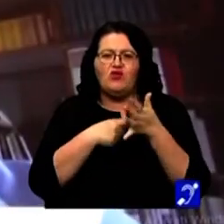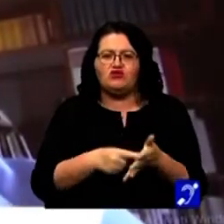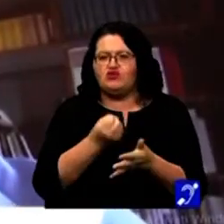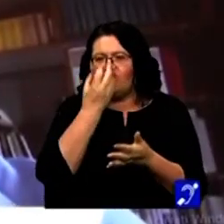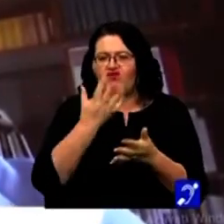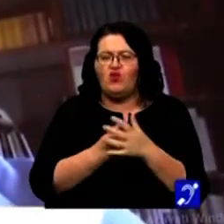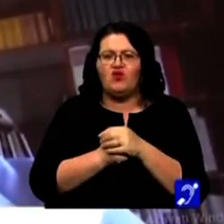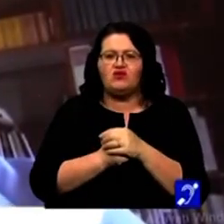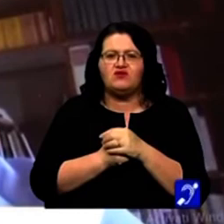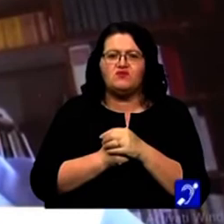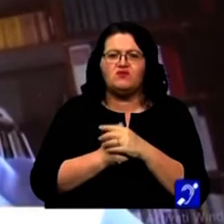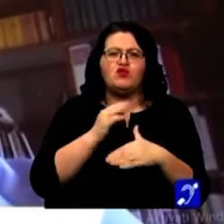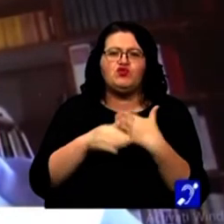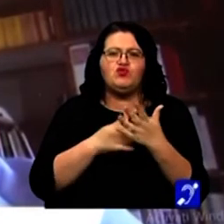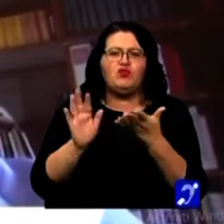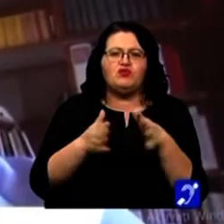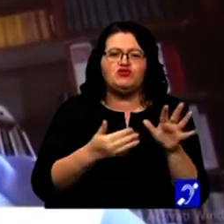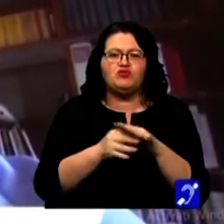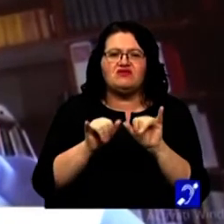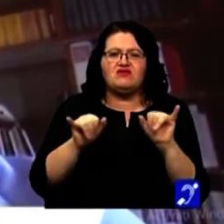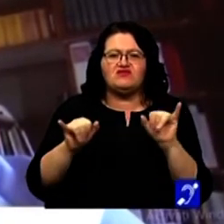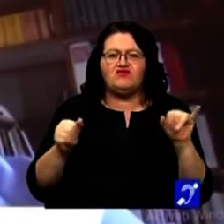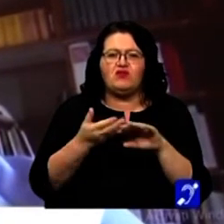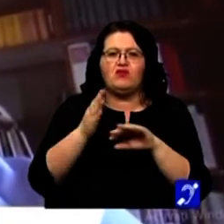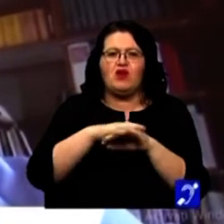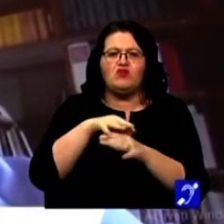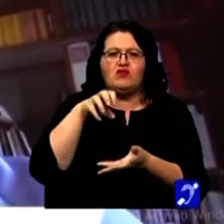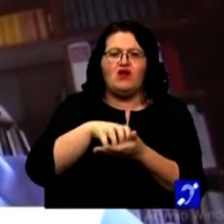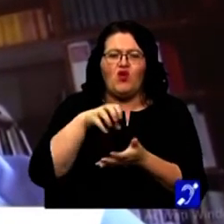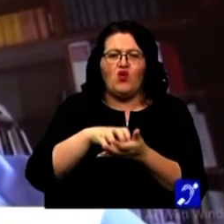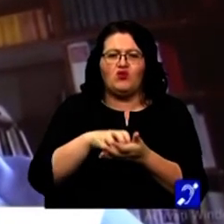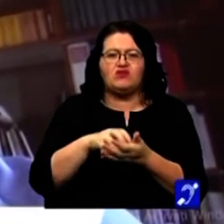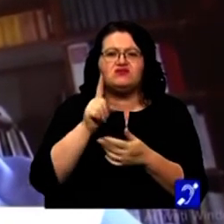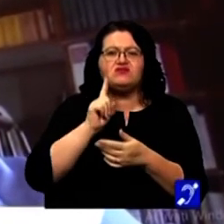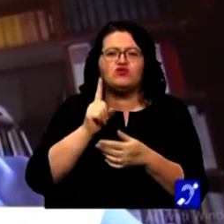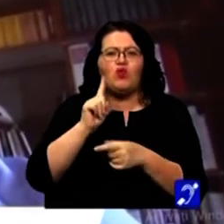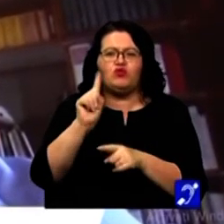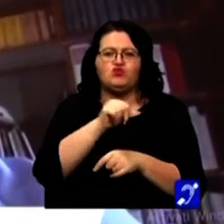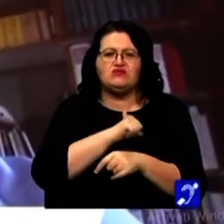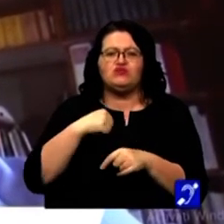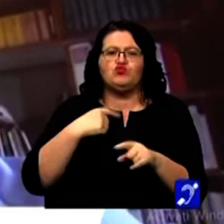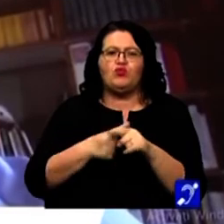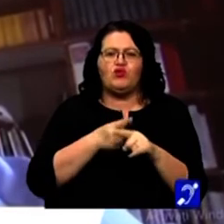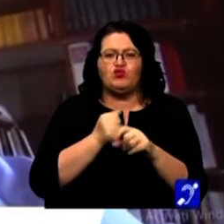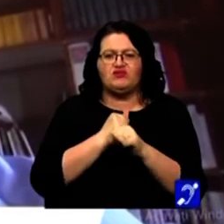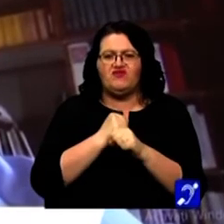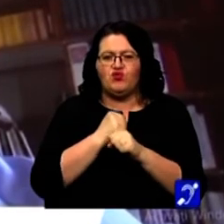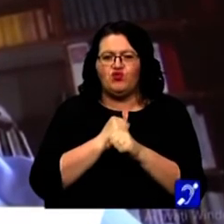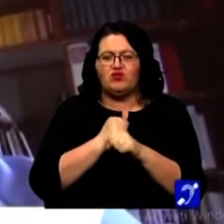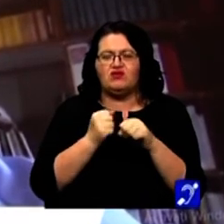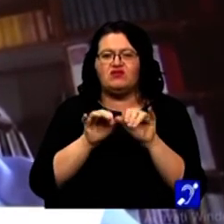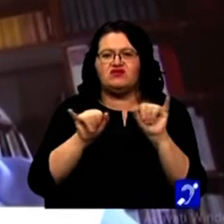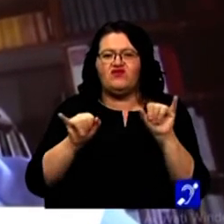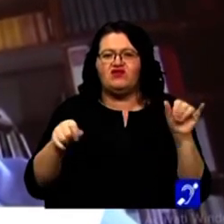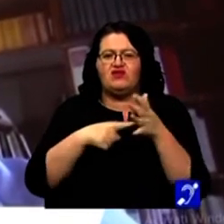după care am început să dezvoltăm o serie de producte. Deci siropul nu este singurul produs care a fost dezvoltat din această floare,